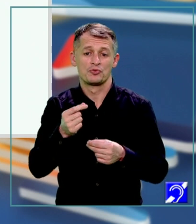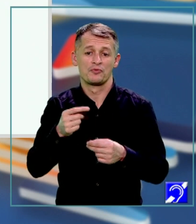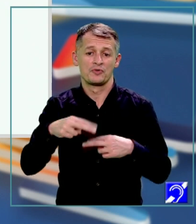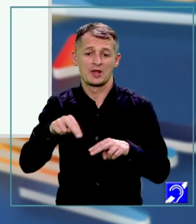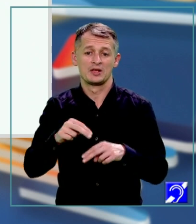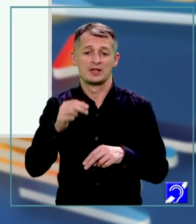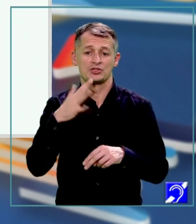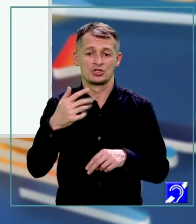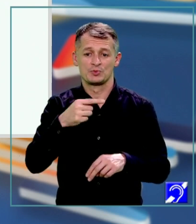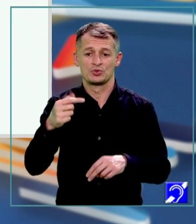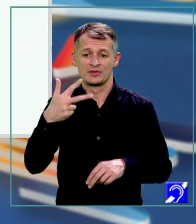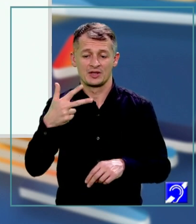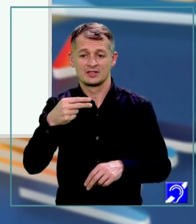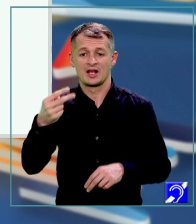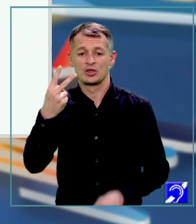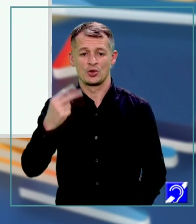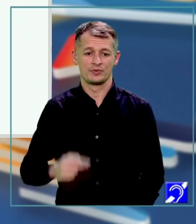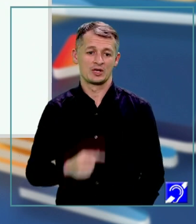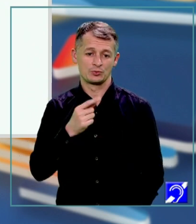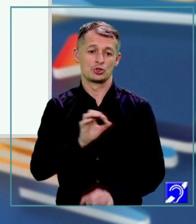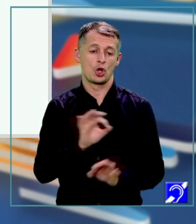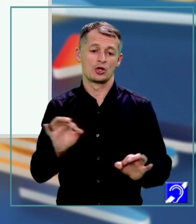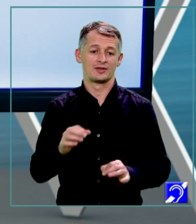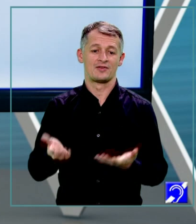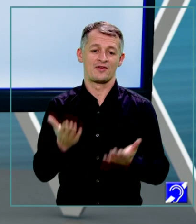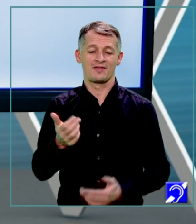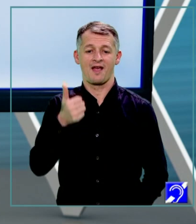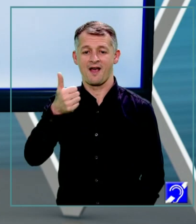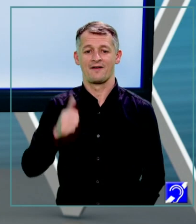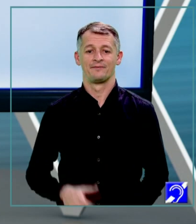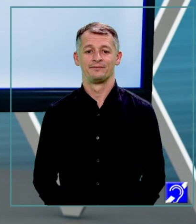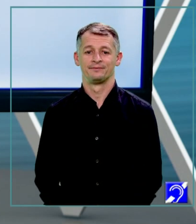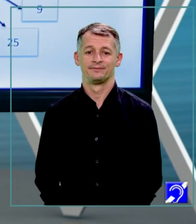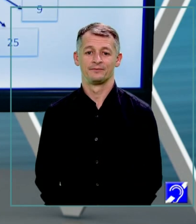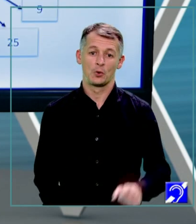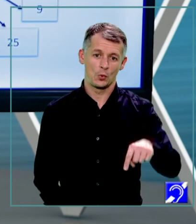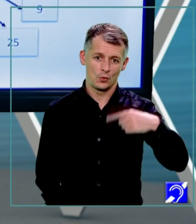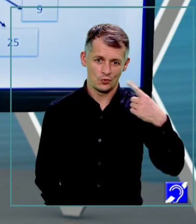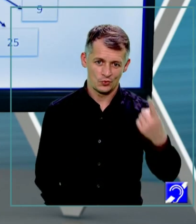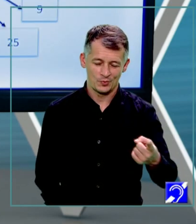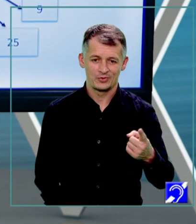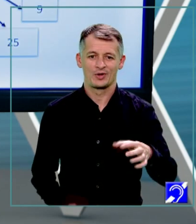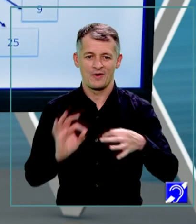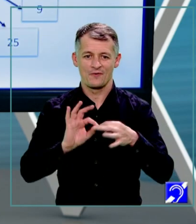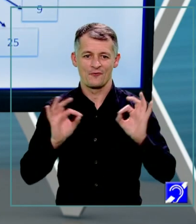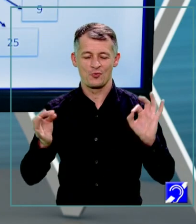2. Răspunsul corect este varianta A. Să trecem la următoarea aplicație.